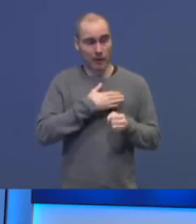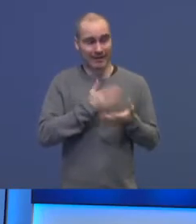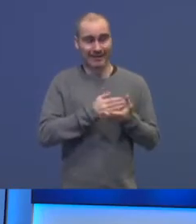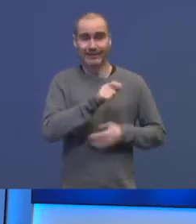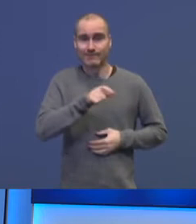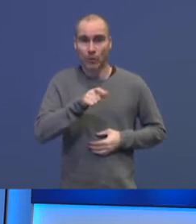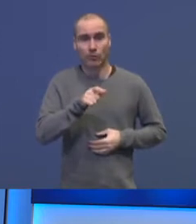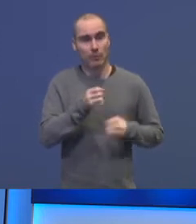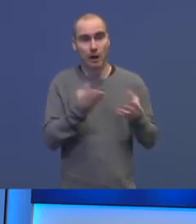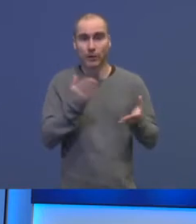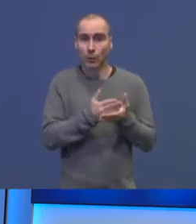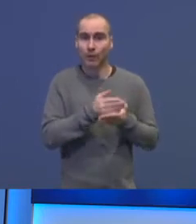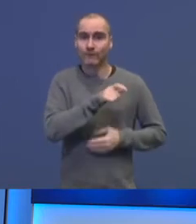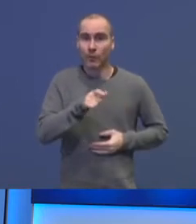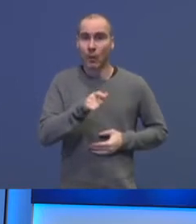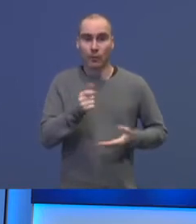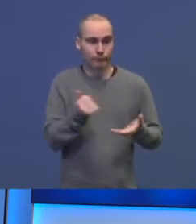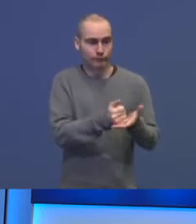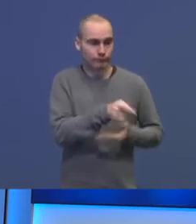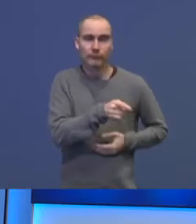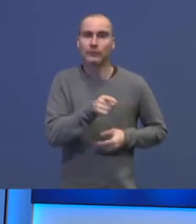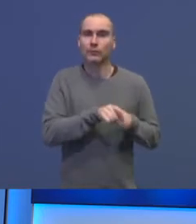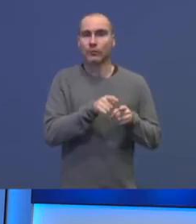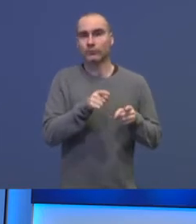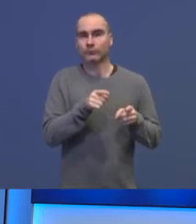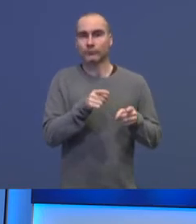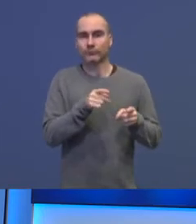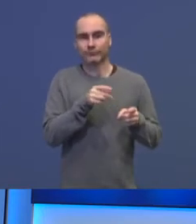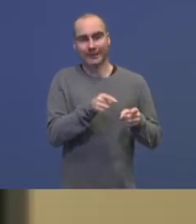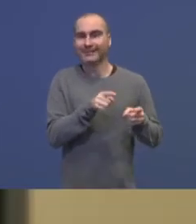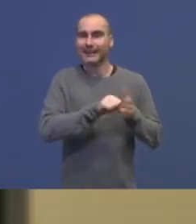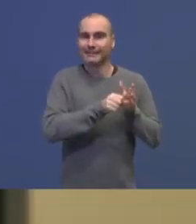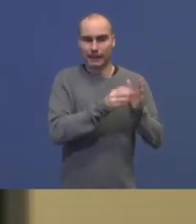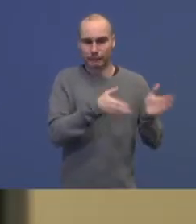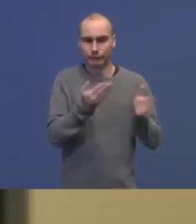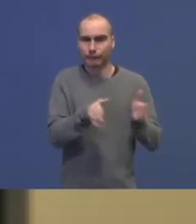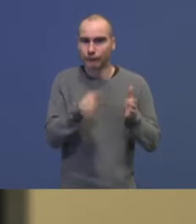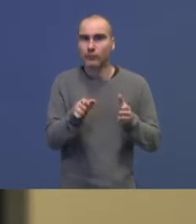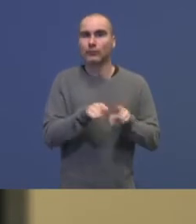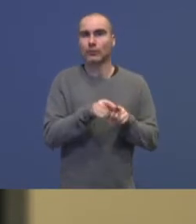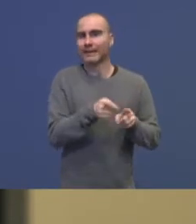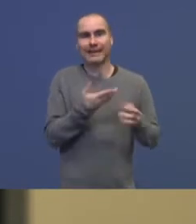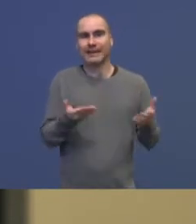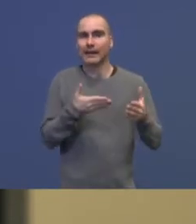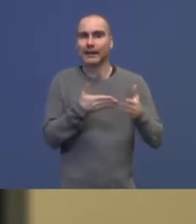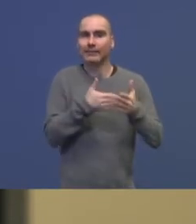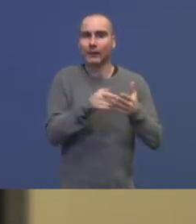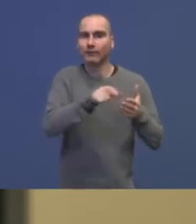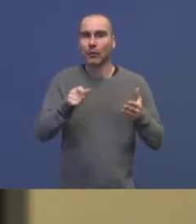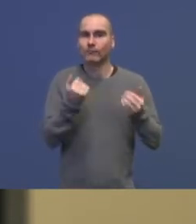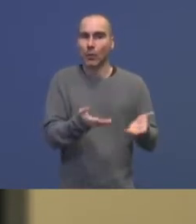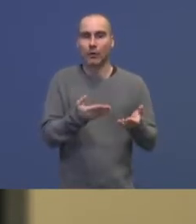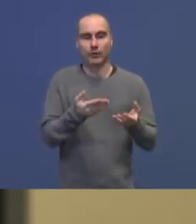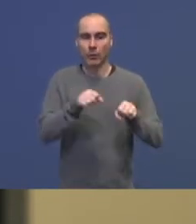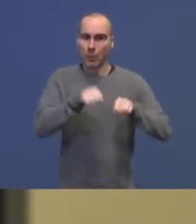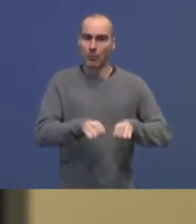folk og mange nok folk til at det blir fart på registreringen, at det ikke blir en stopper for at folk får oppholdstillatelse